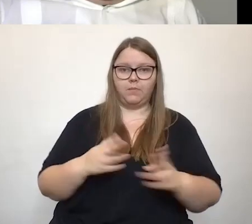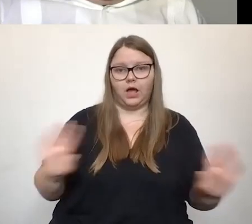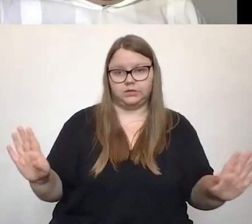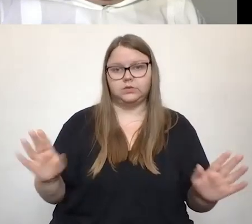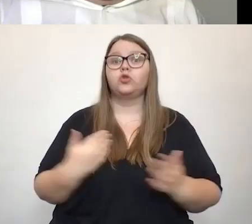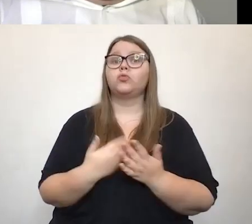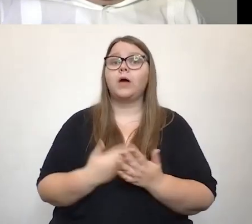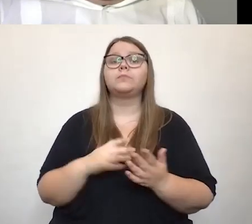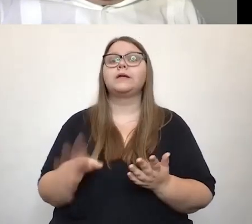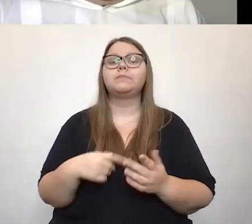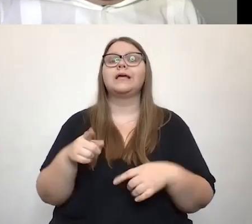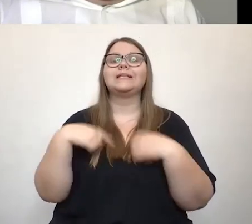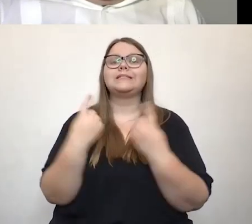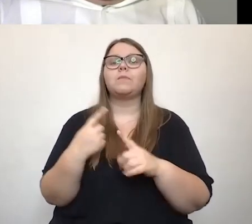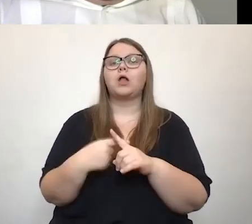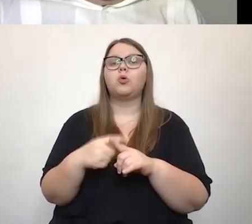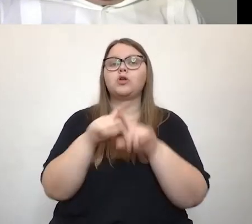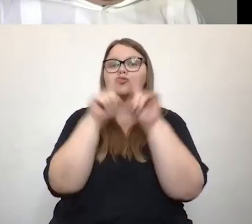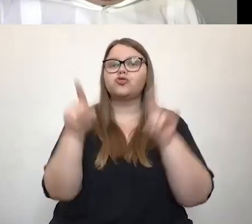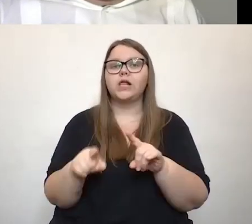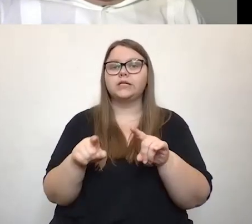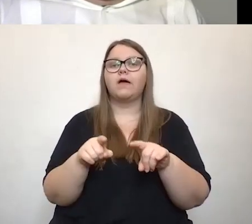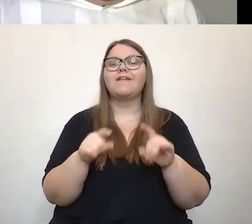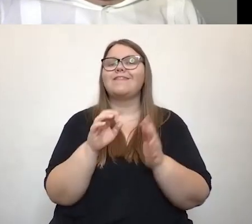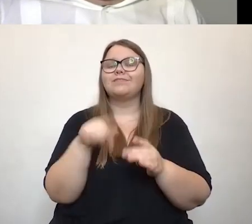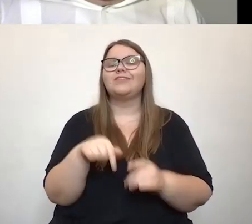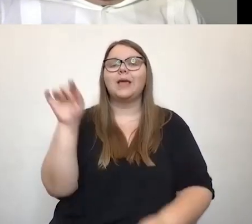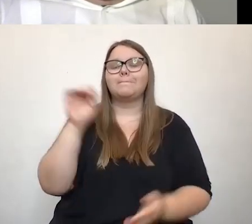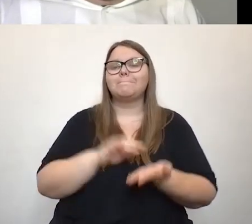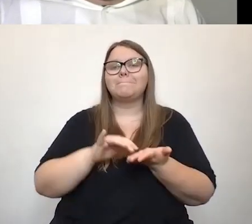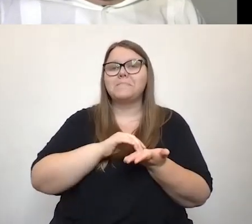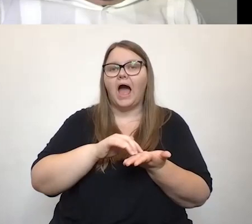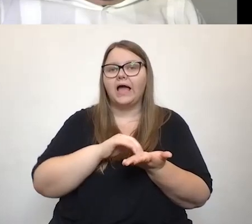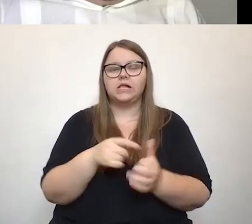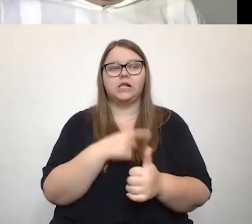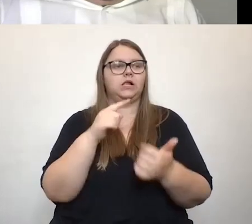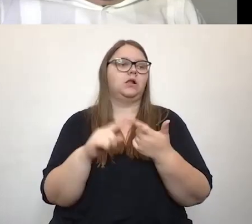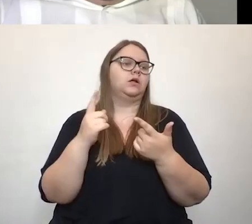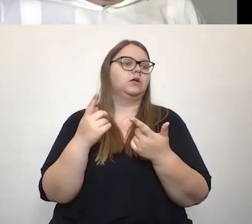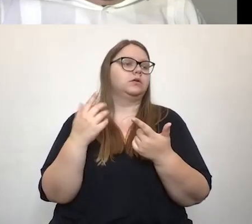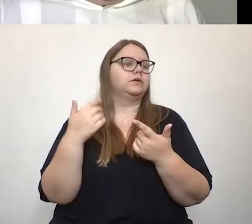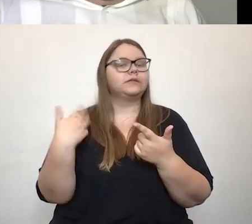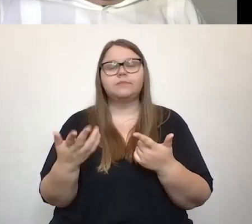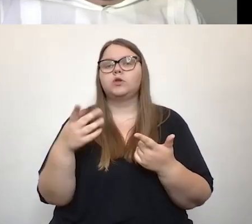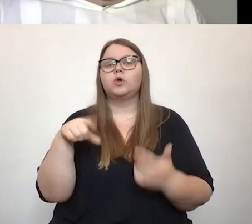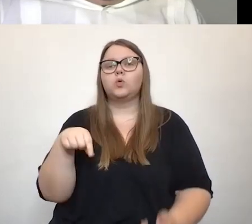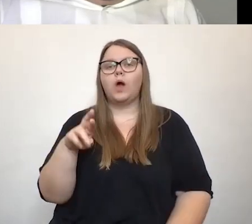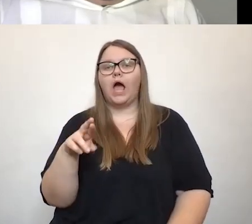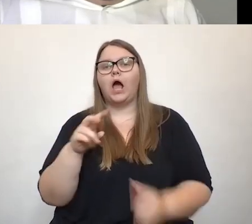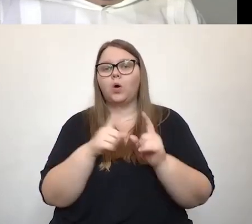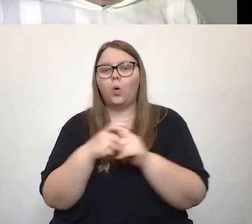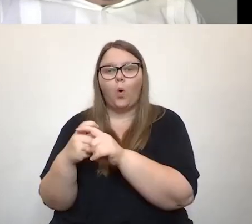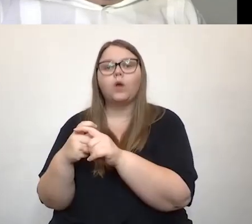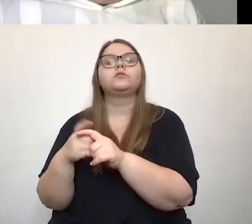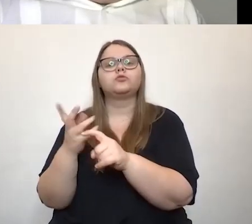geschriebene Zimmernummern-Schilder neben der Tür, da gibt es auch eine Möglichkeit über einen QR-Code mal eine Speisekarte